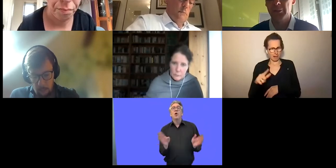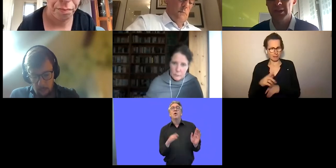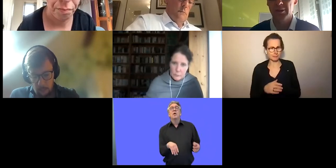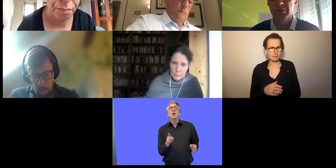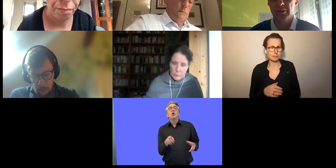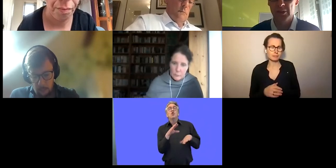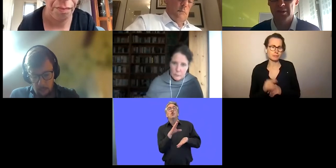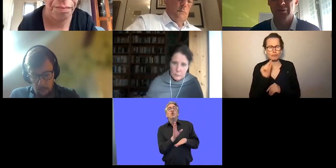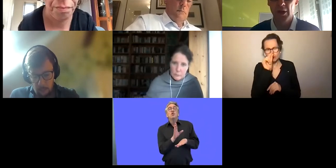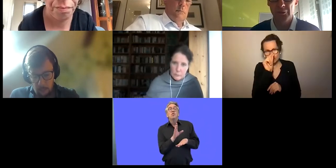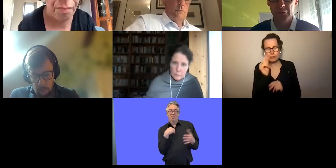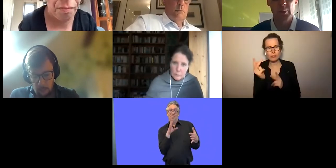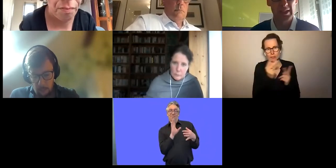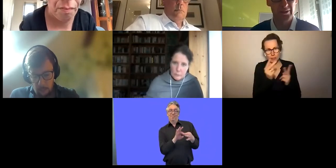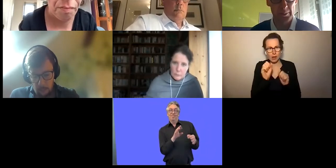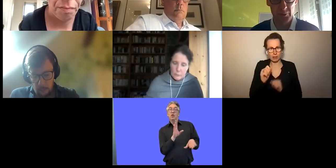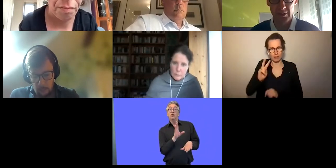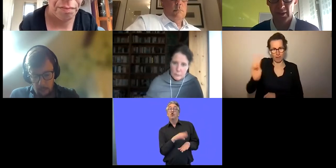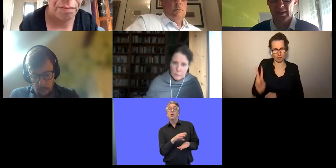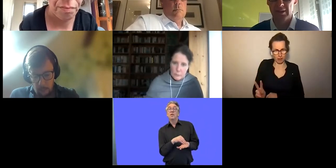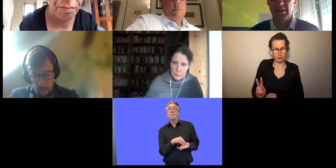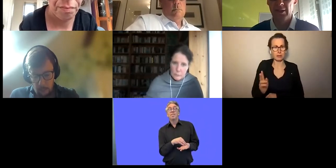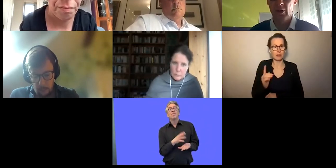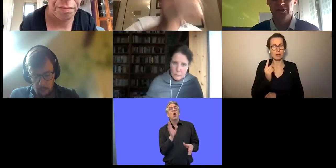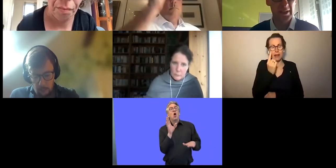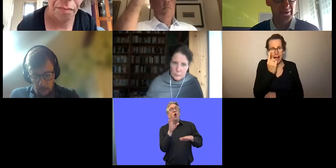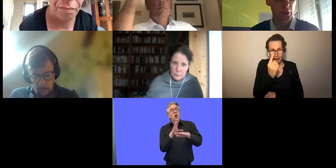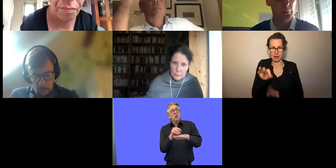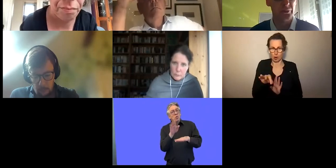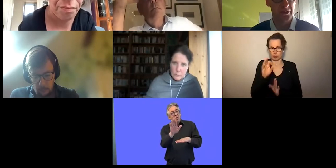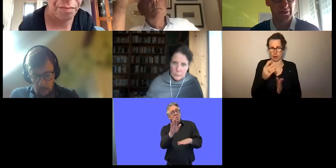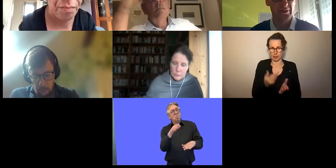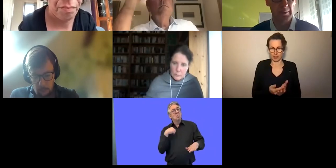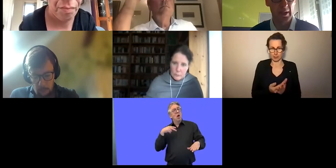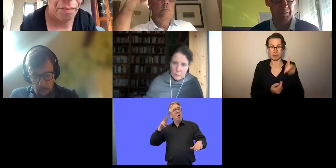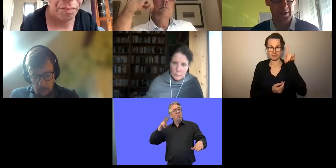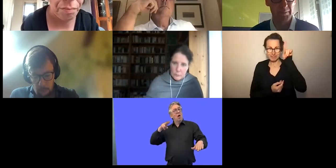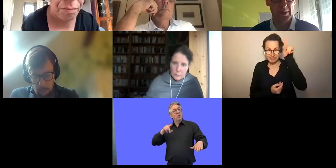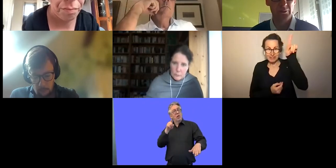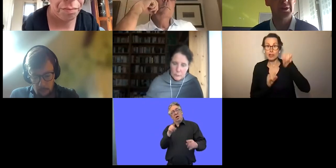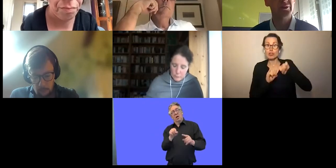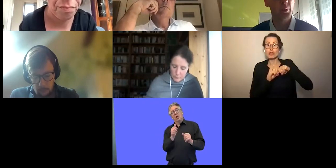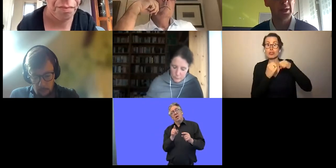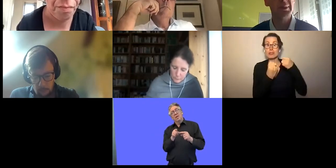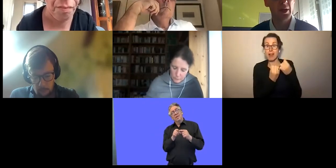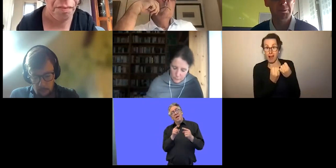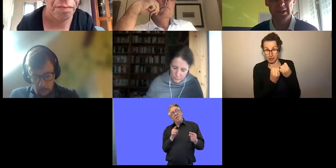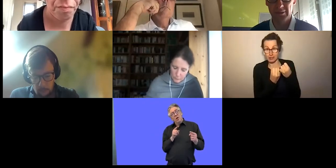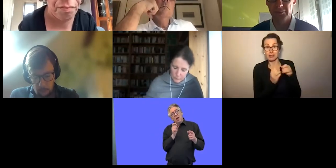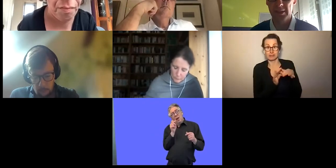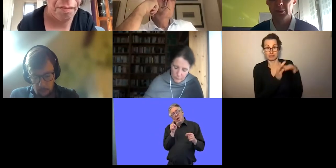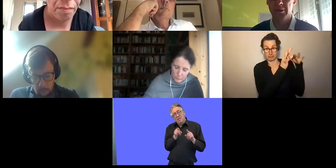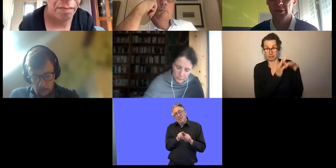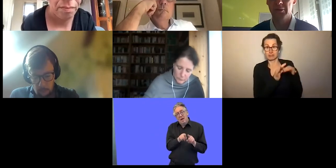Dann Samuel. Gut, das könnte vielleicht auch Flandern übertragen werden. Da haben wir etwas